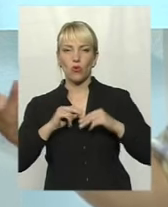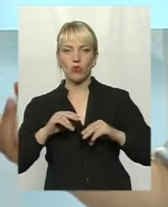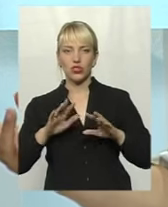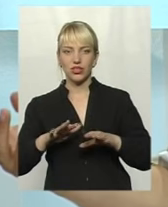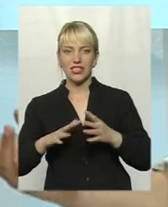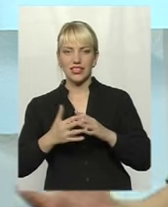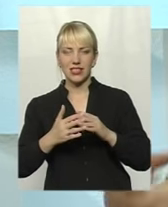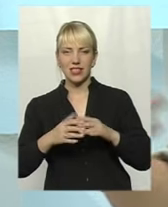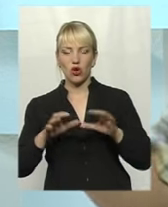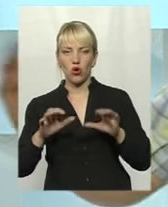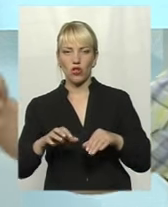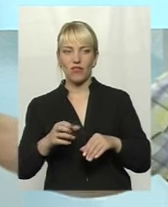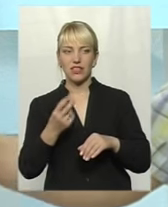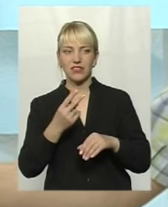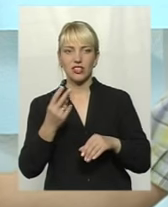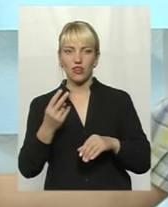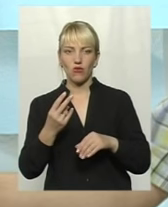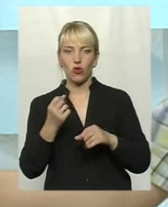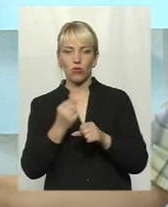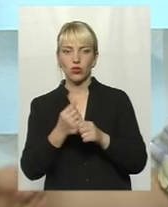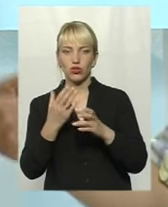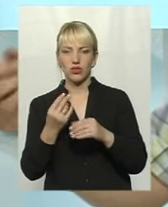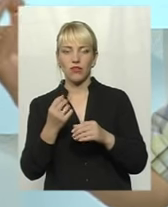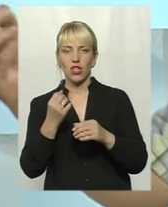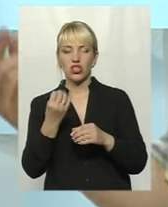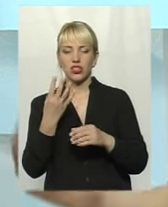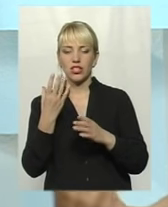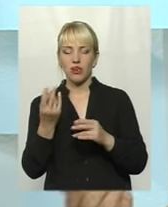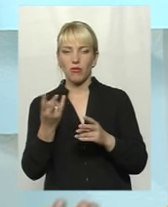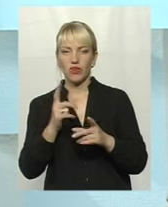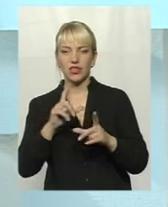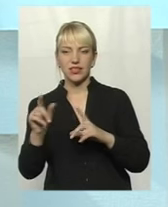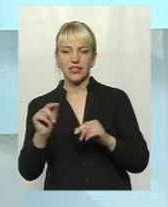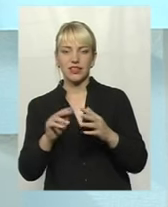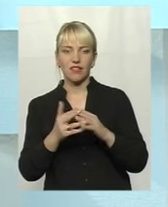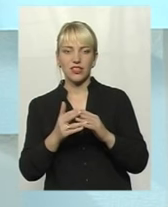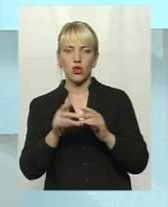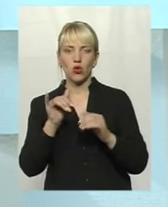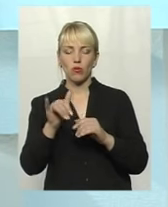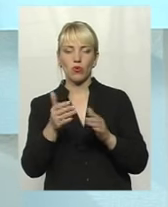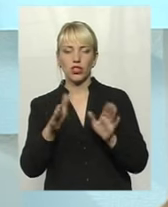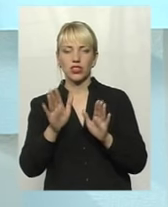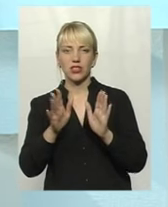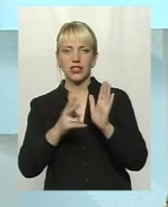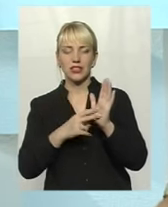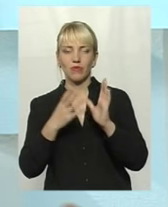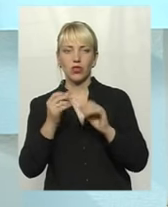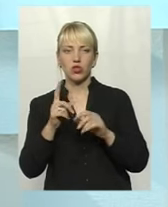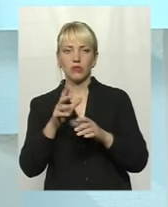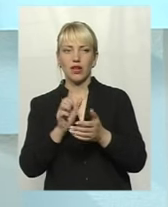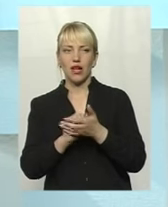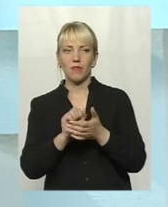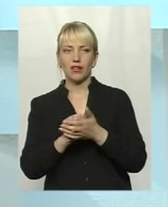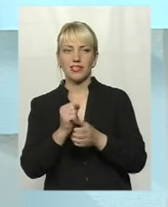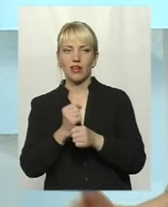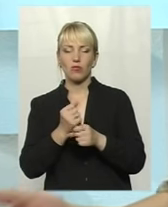з 22 робочих днів 14 їздити в кожне село. В ньому лише це тільки тоді 7 днів, для того, щоб займатися роботою. Ми зрозуміємо, що це